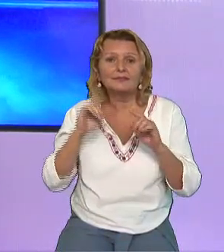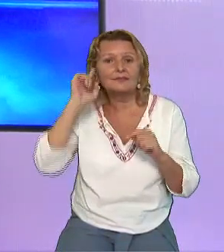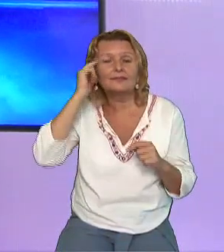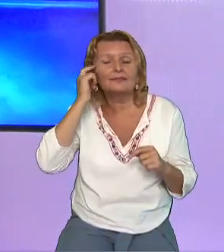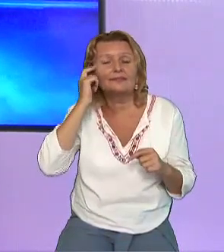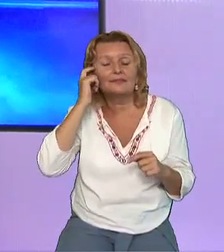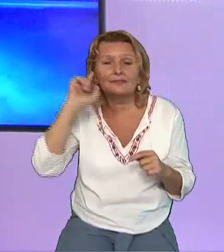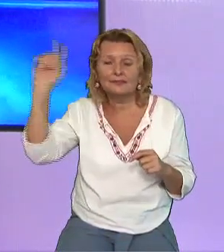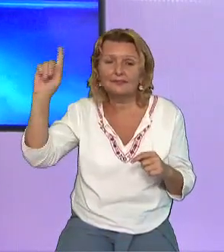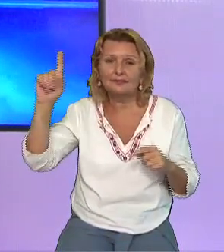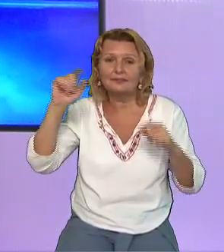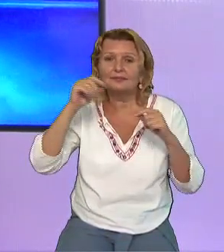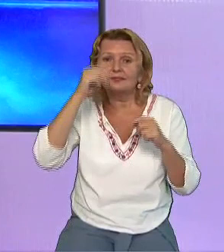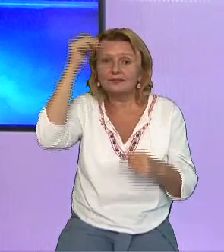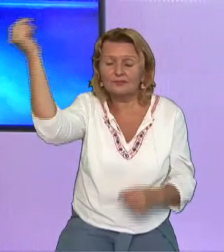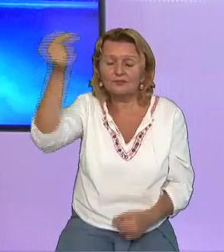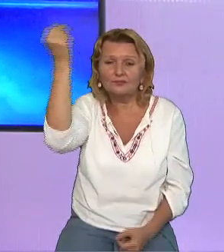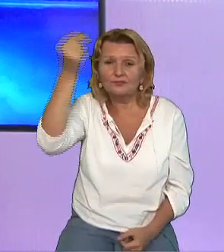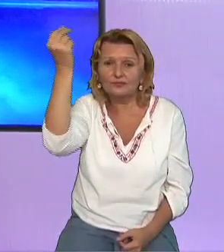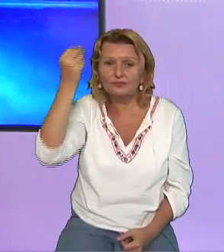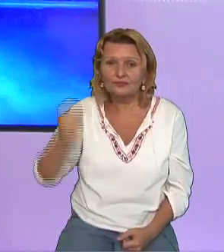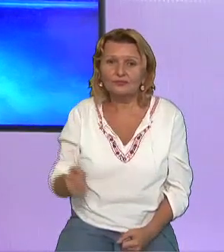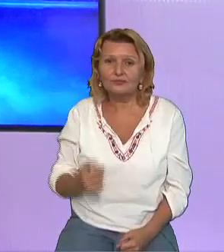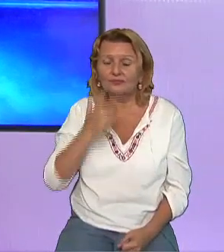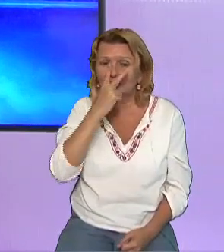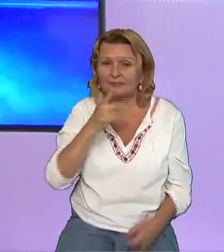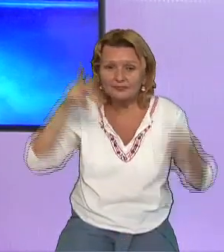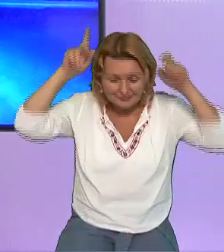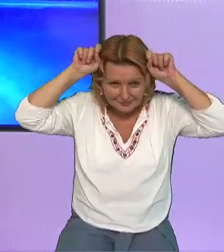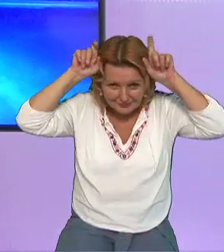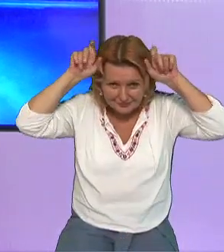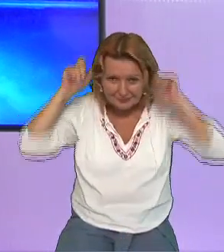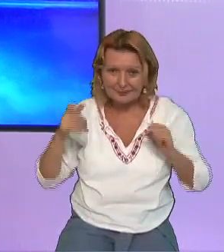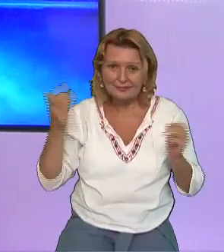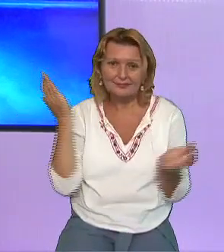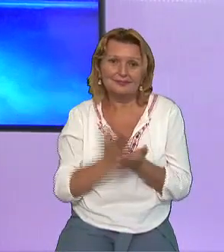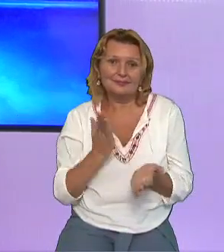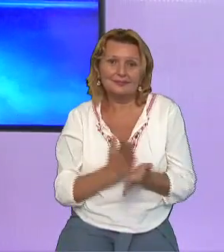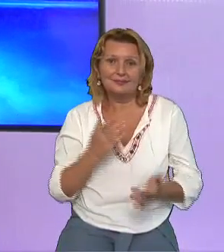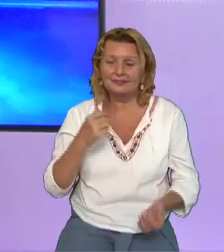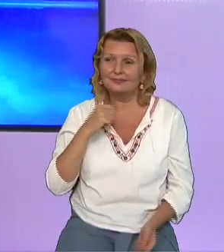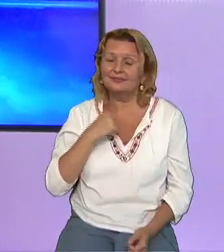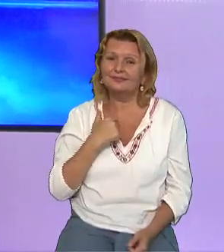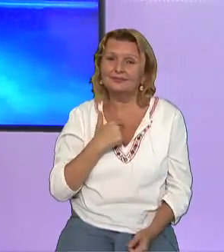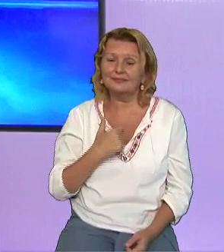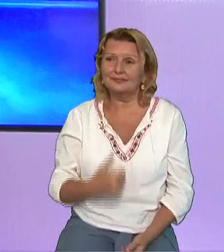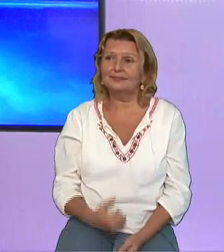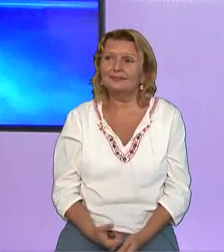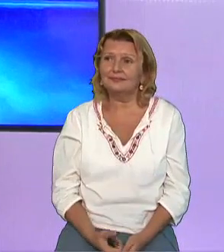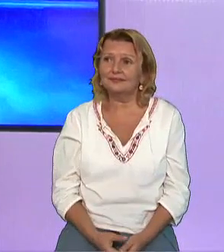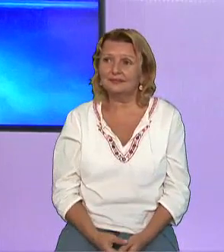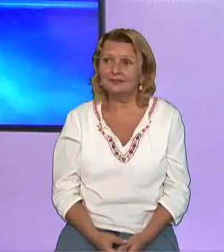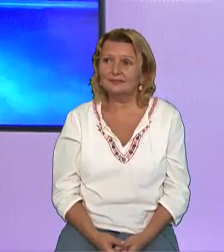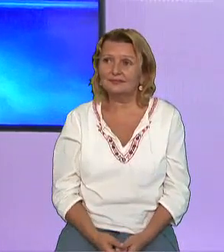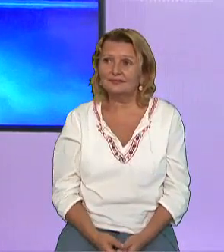decât pe Iisus Hristos. Și de aceea ne încearcă, ne lovește. Și veți vedea dacă veți dori să urmați pe calea Domnului Iisus, Nu vă pot